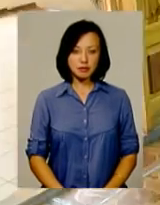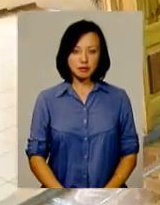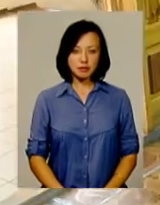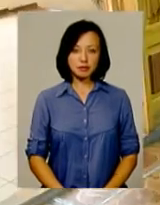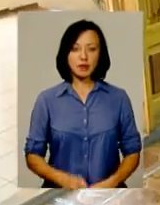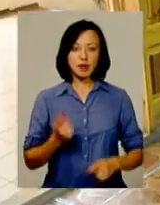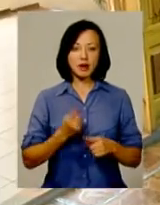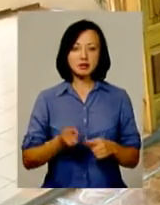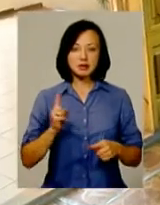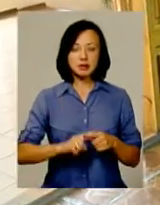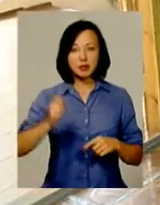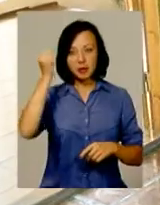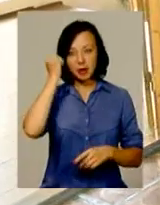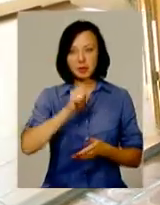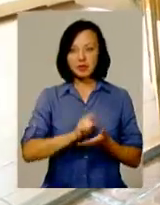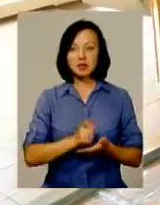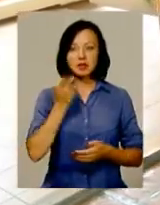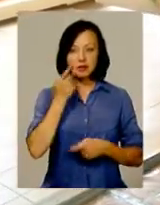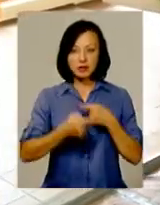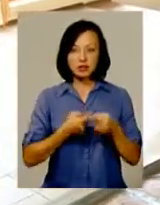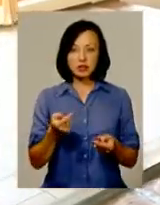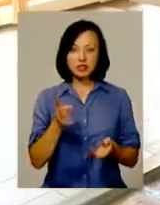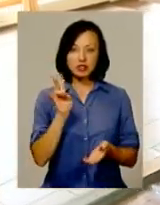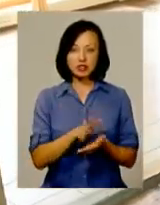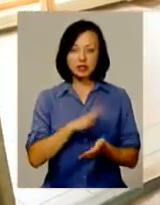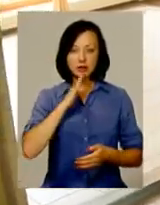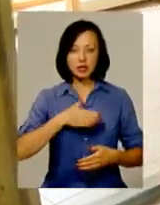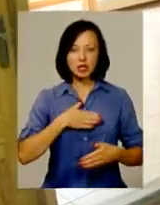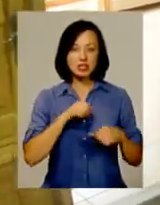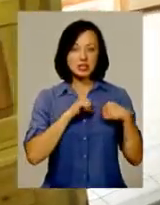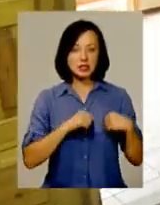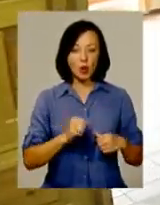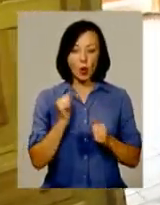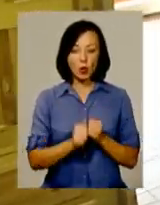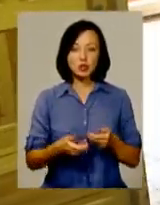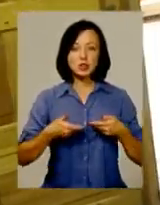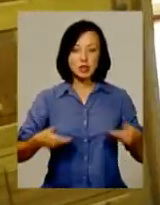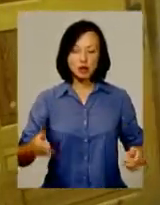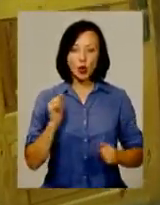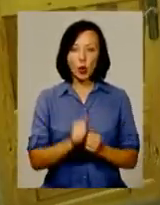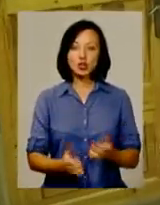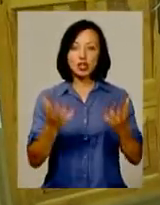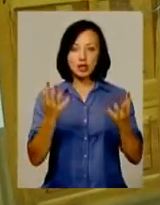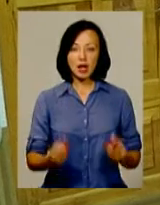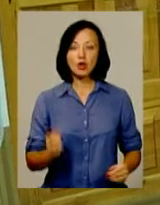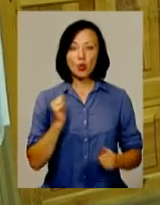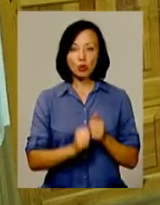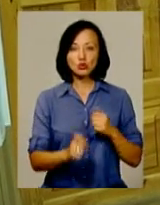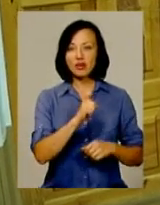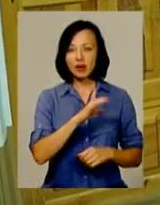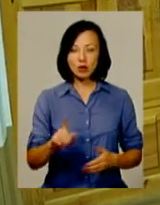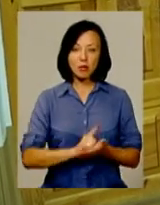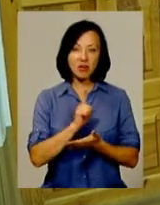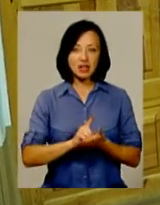Ця пам'ять повинна завжди жити в наших серцях. Кожен з нас, кожен день, кожну хвилину повинен пам'ятати про те,